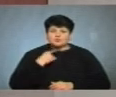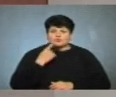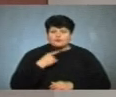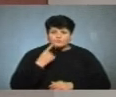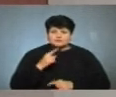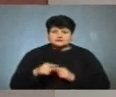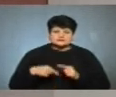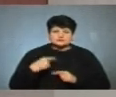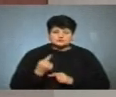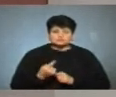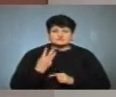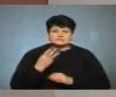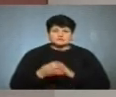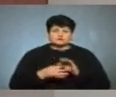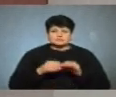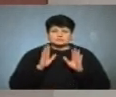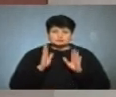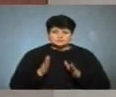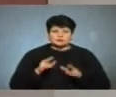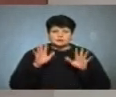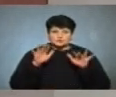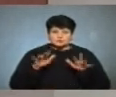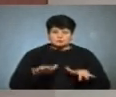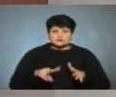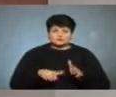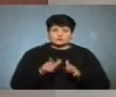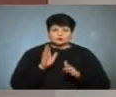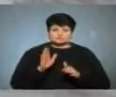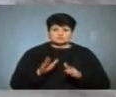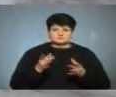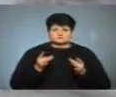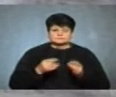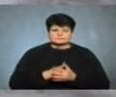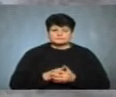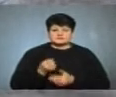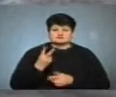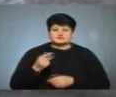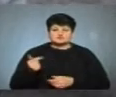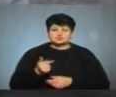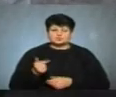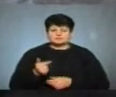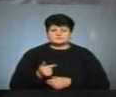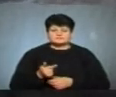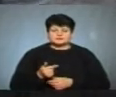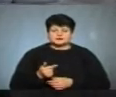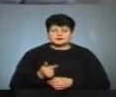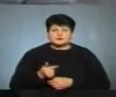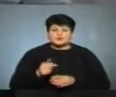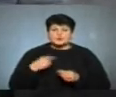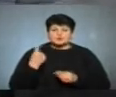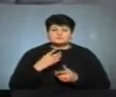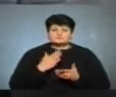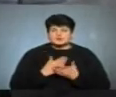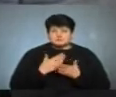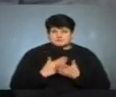наступні три доби в області дощитиме, а на дорогах буде ожеледиться. 12 грудня область перебуватиме під впливом